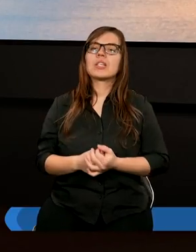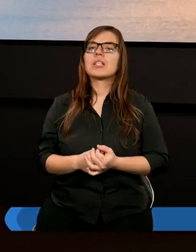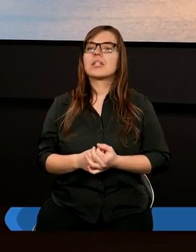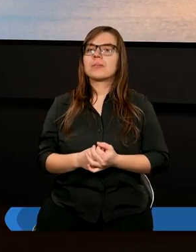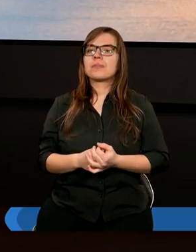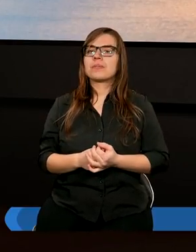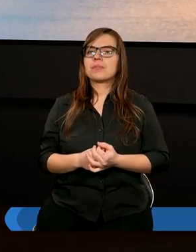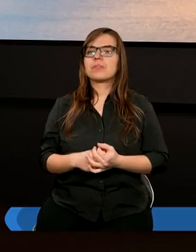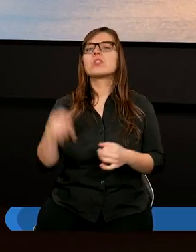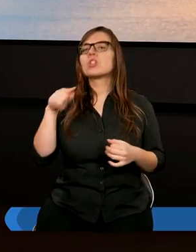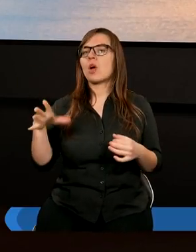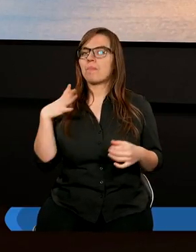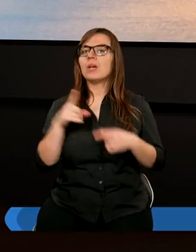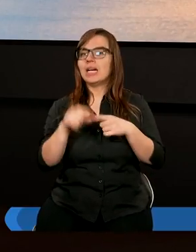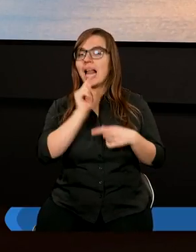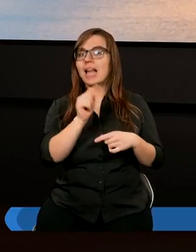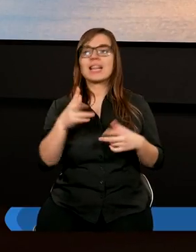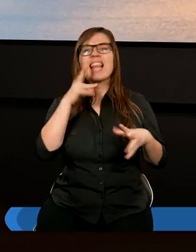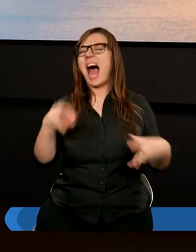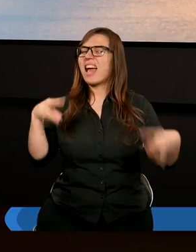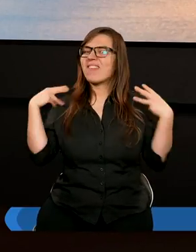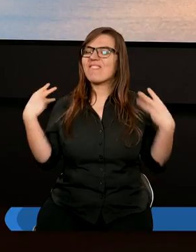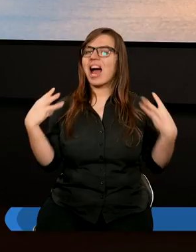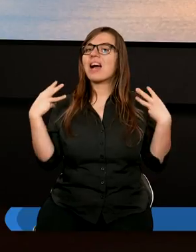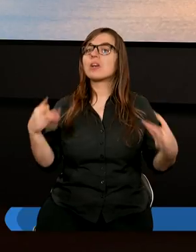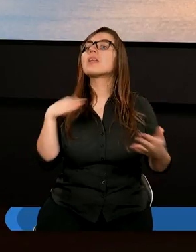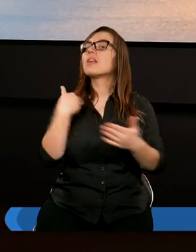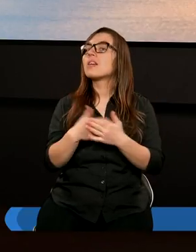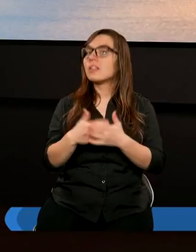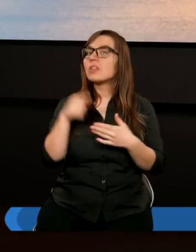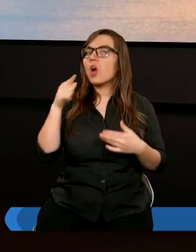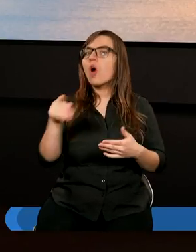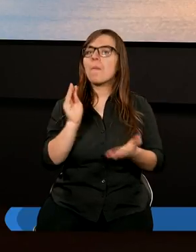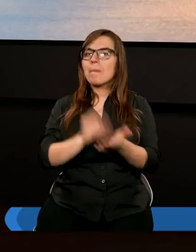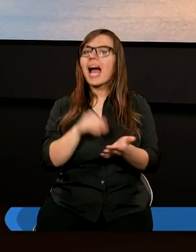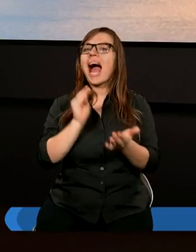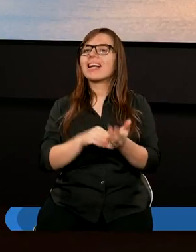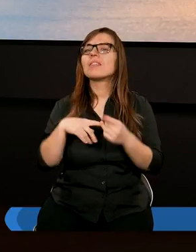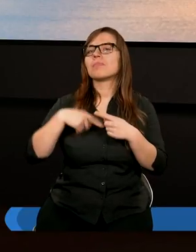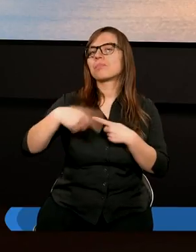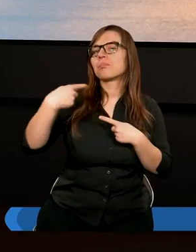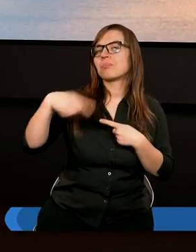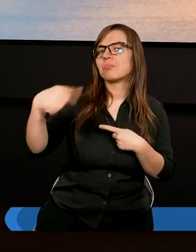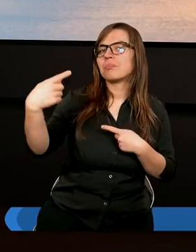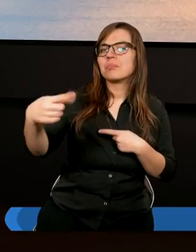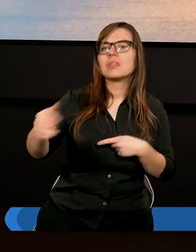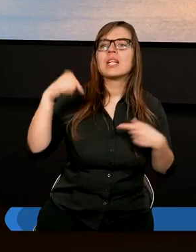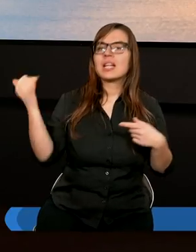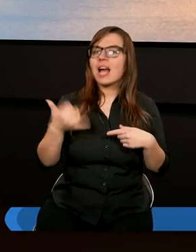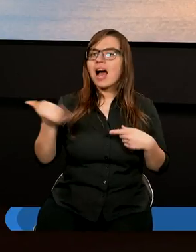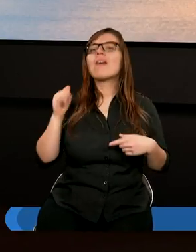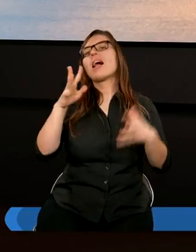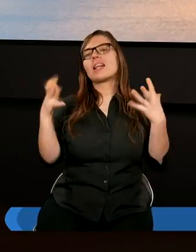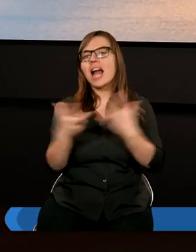I to było dla niego najważniejsze i dlatego on to praktykował na co dzień. Znalazł czas